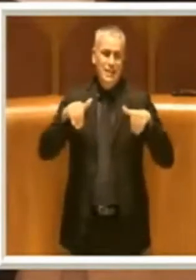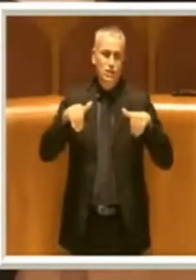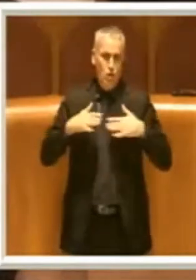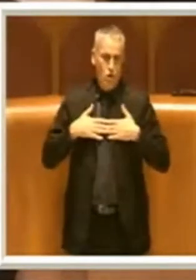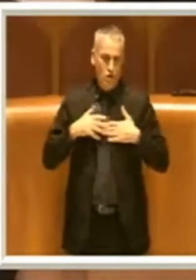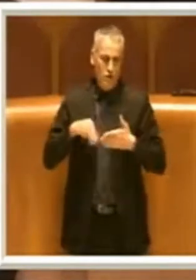del Movimento 5 Stelle.